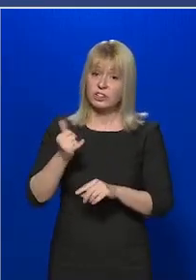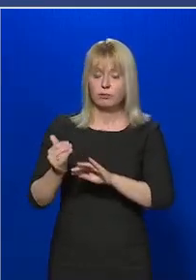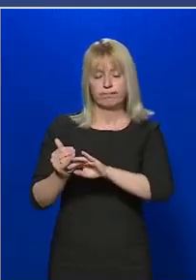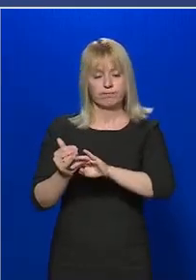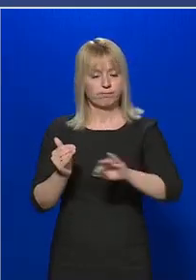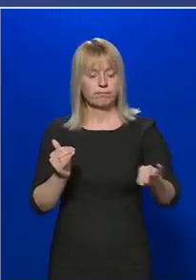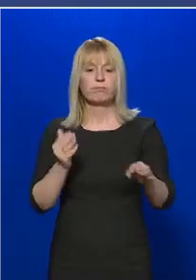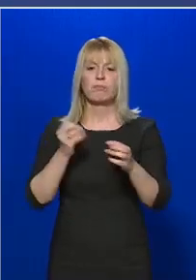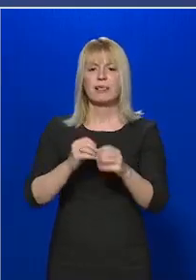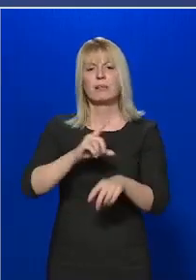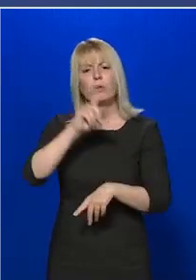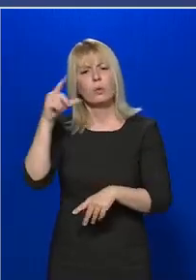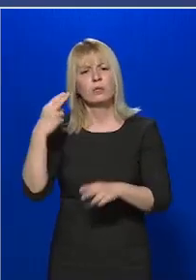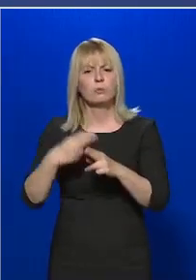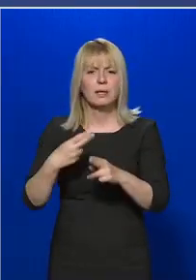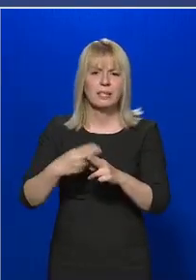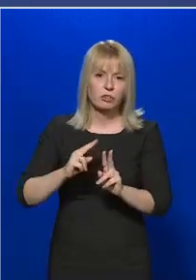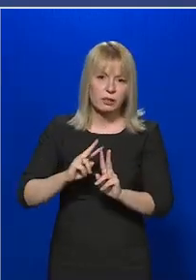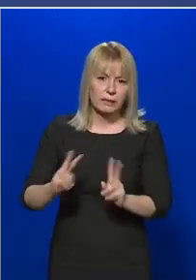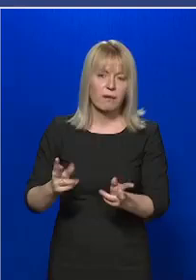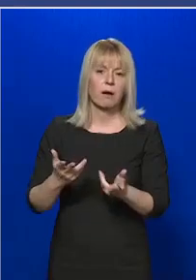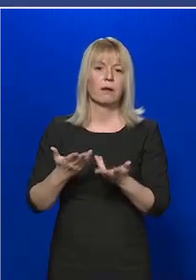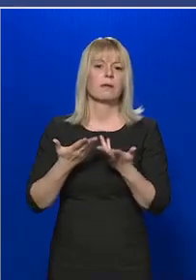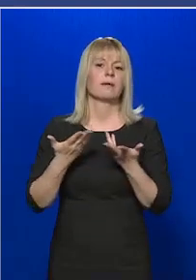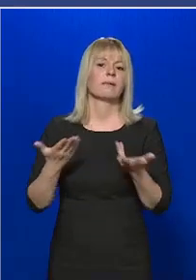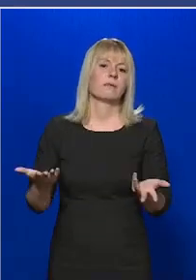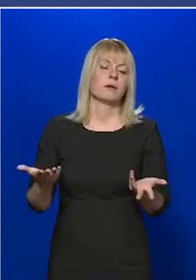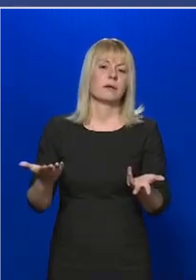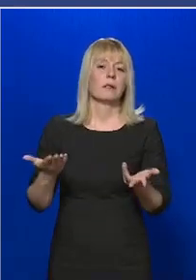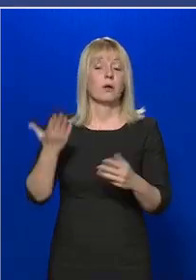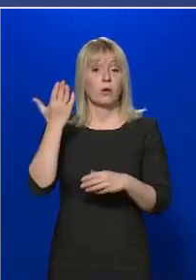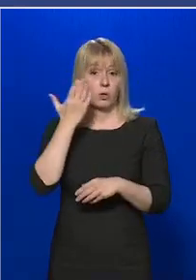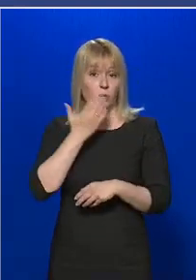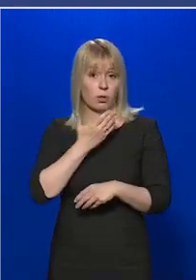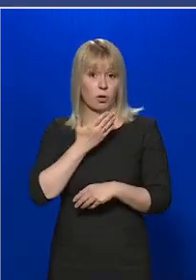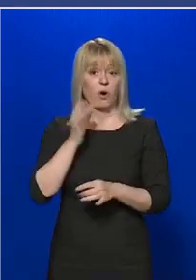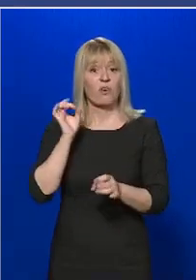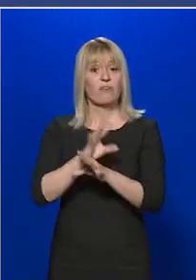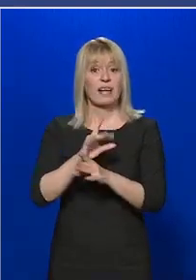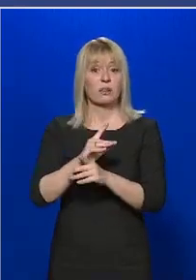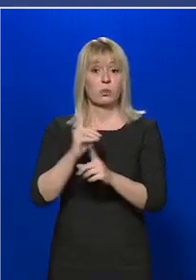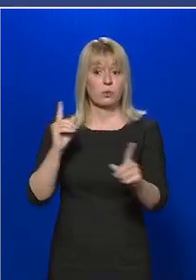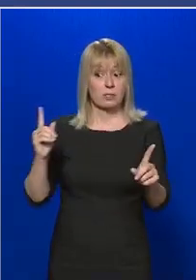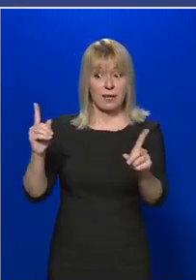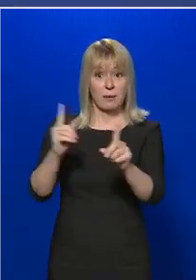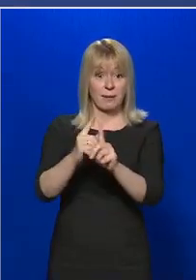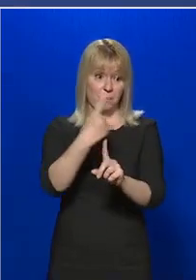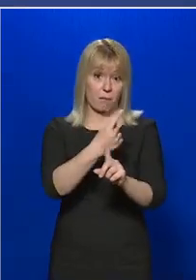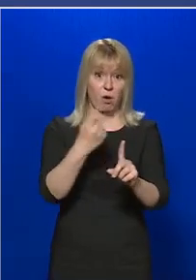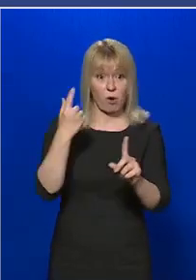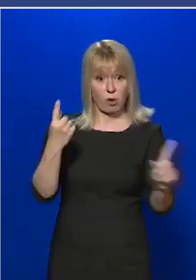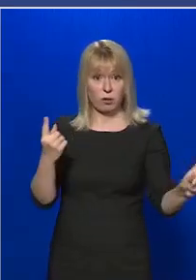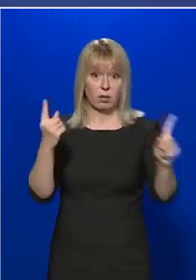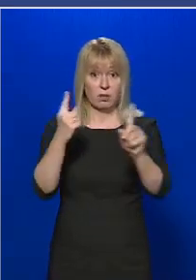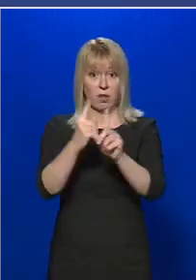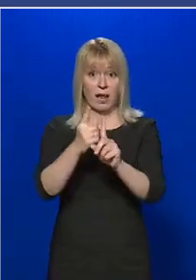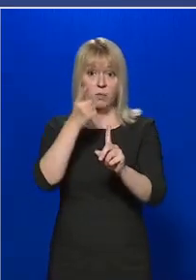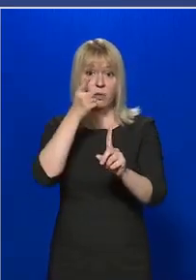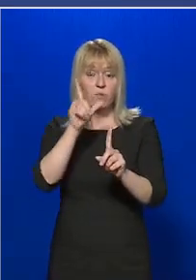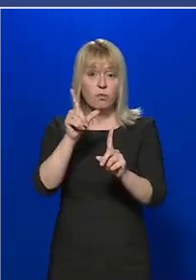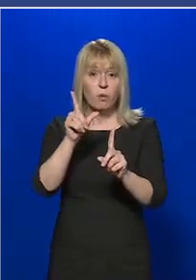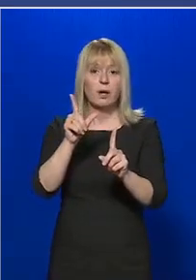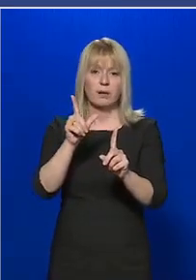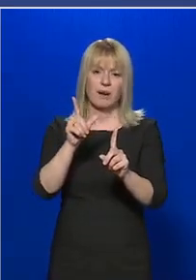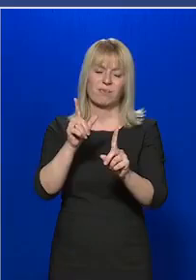megbetegedésben szenvednek, és hogyha fertőzött személlyel találkoznának, akkor